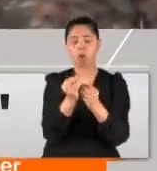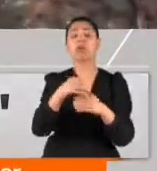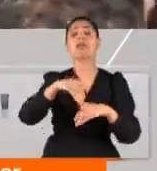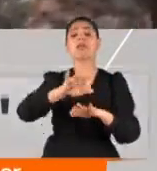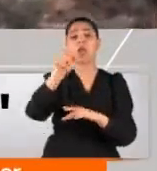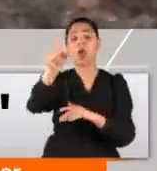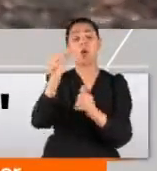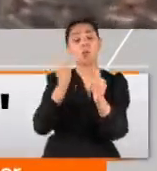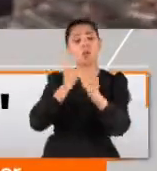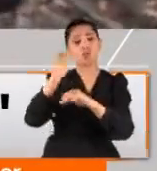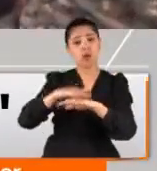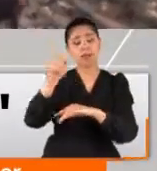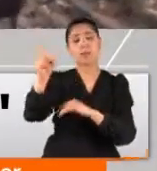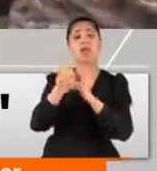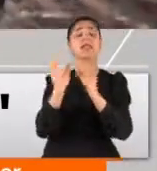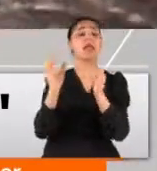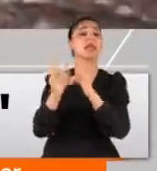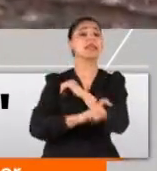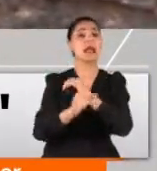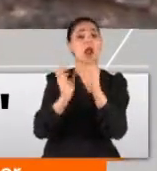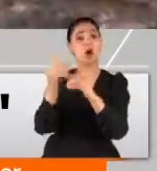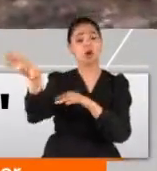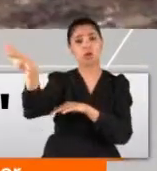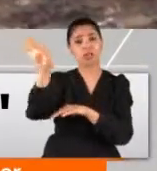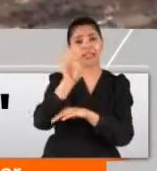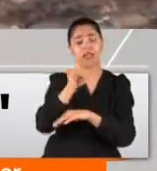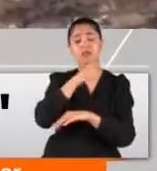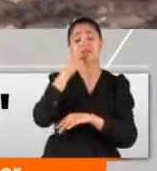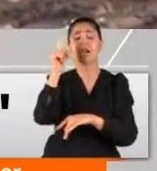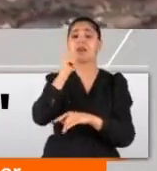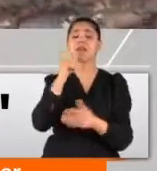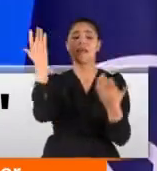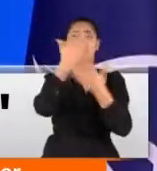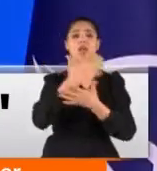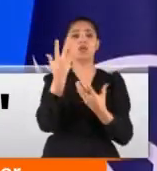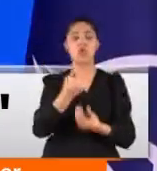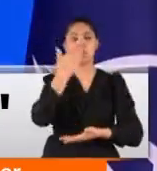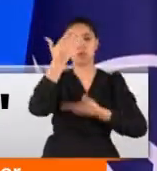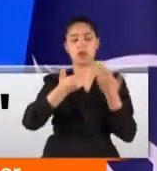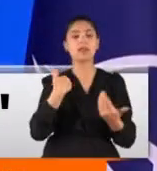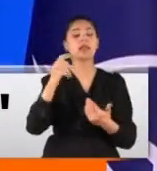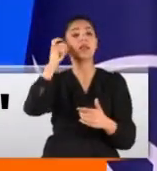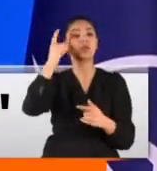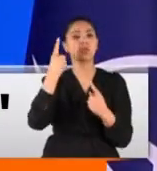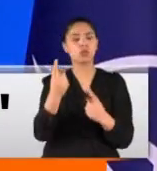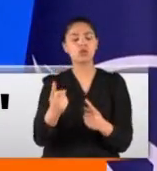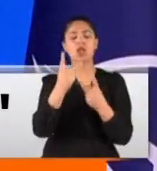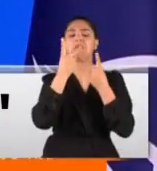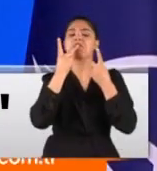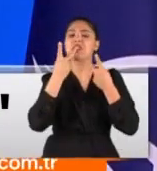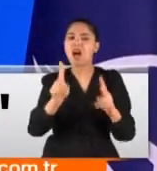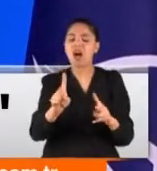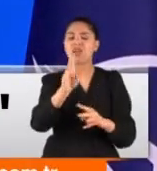mücadele ettiği terör örgütlerini tercih etmenin tarihi bir hata olduğunu söylediğini anlattı. Düşüncelerimizi çok açık,